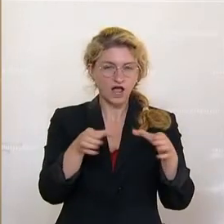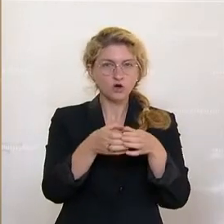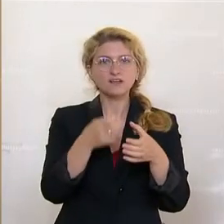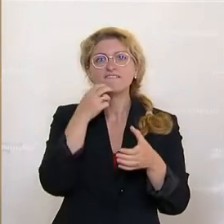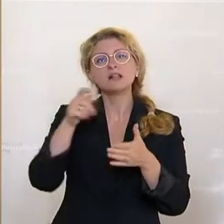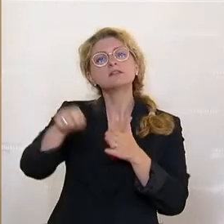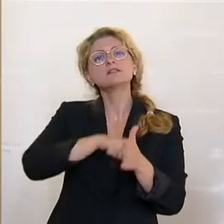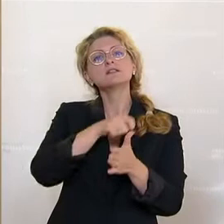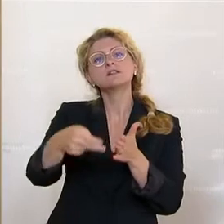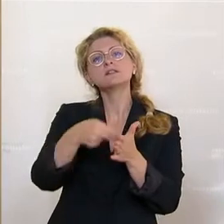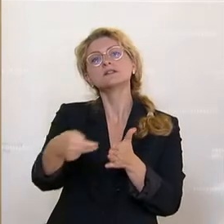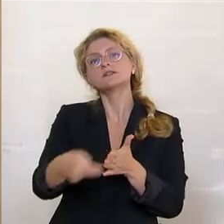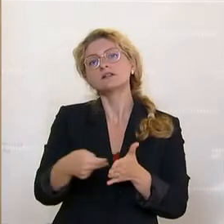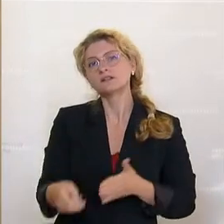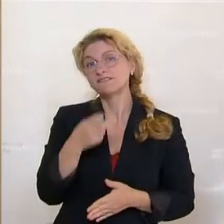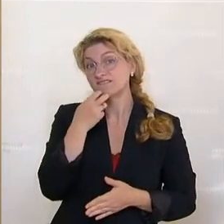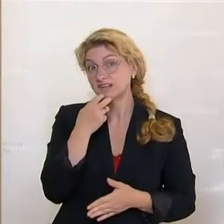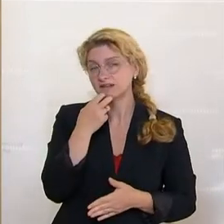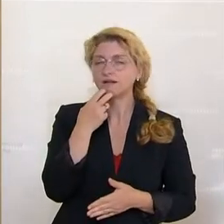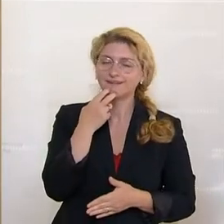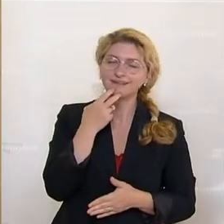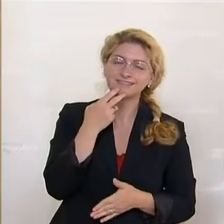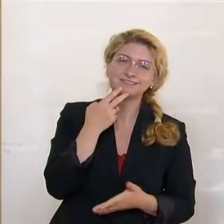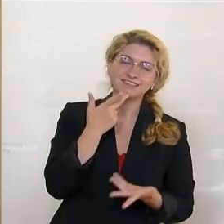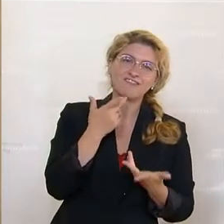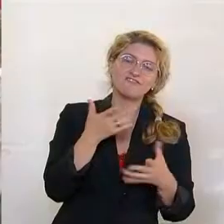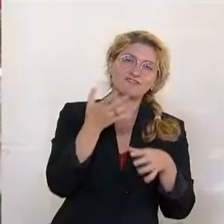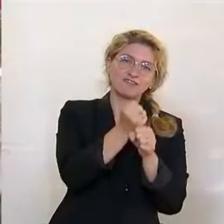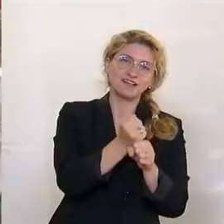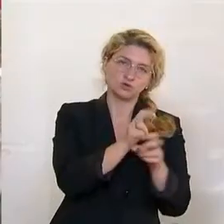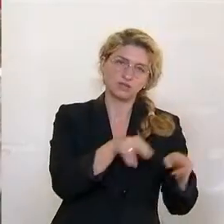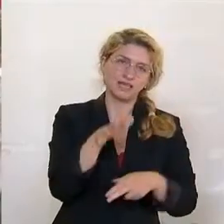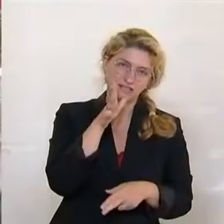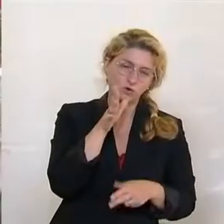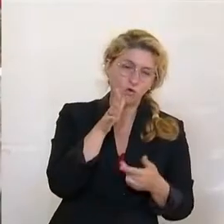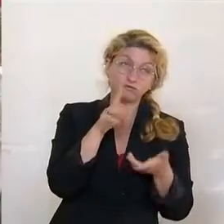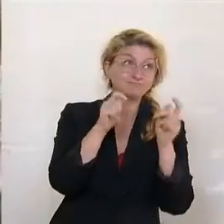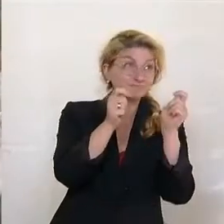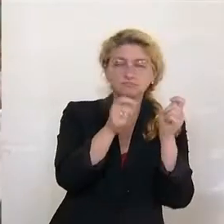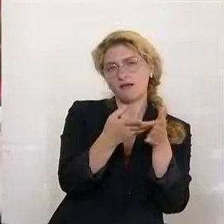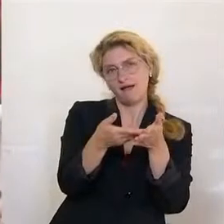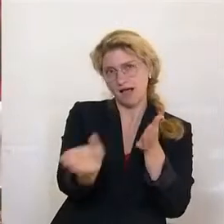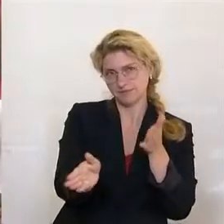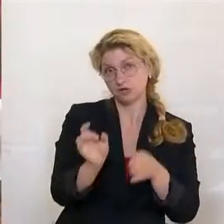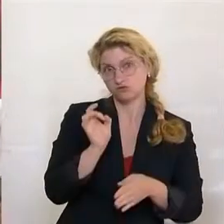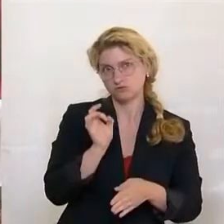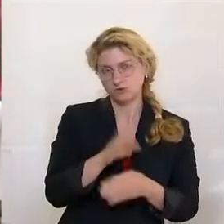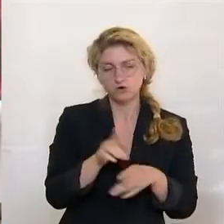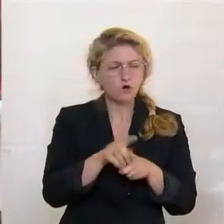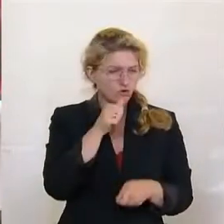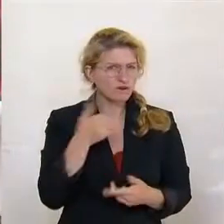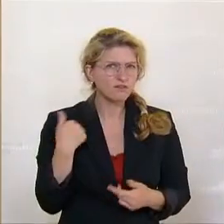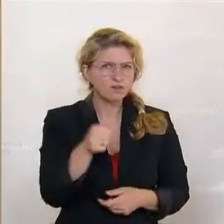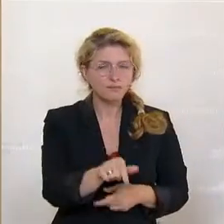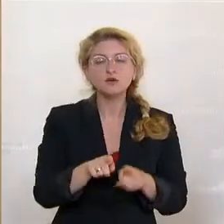abgelehnt. Die Grünen waren da leider dabei. Und der Verfassungsgerichtshof, diese Fakten ignoriert der Kollege Hanger und die